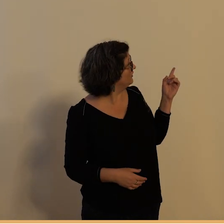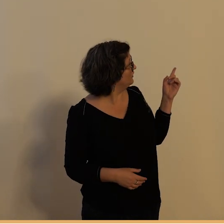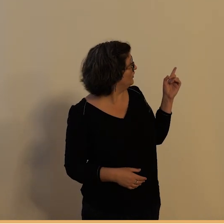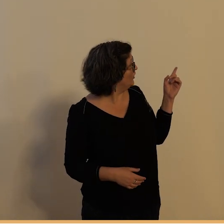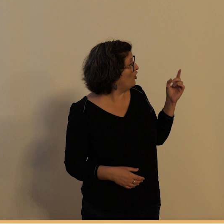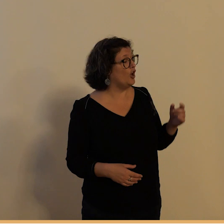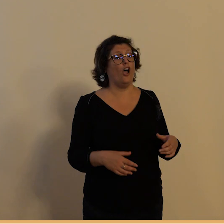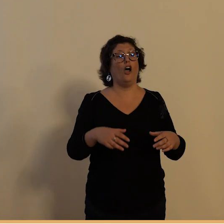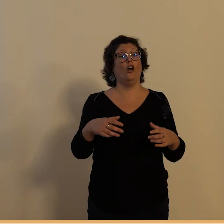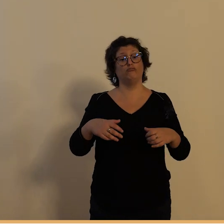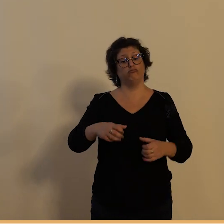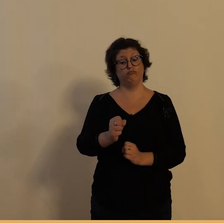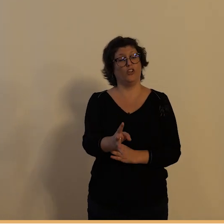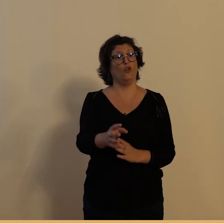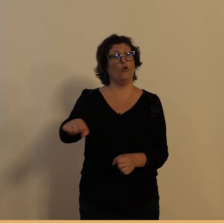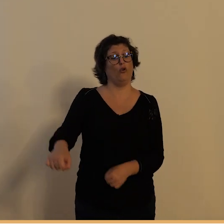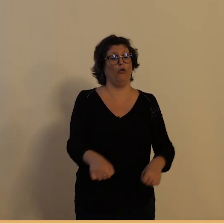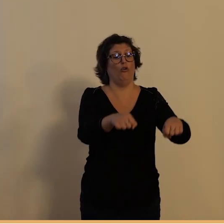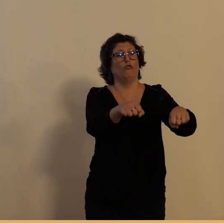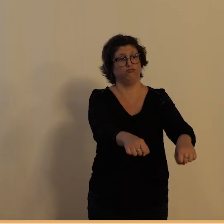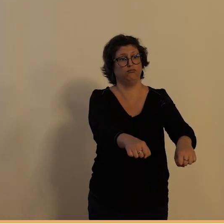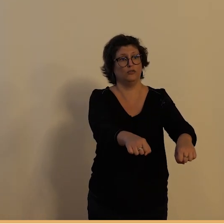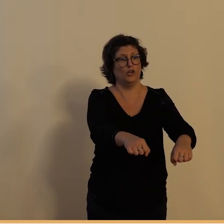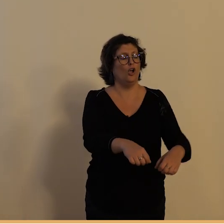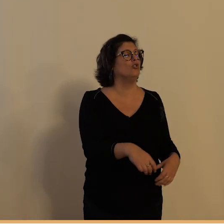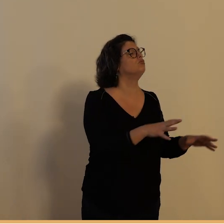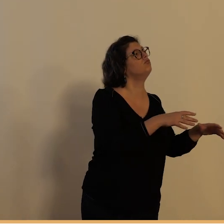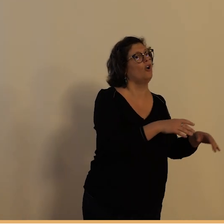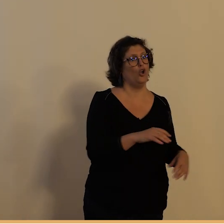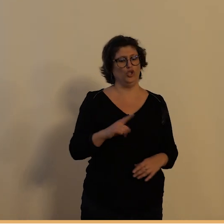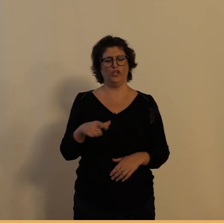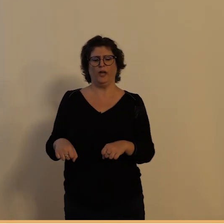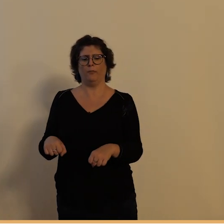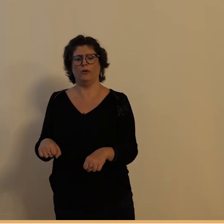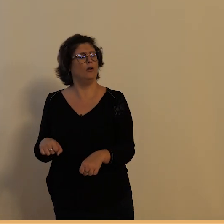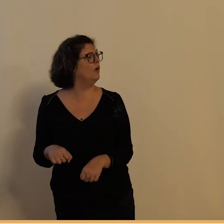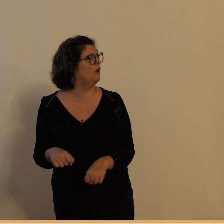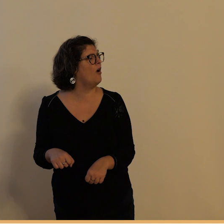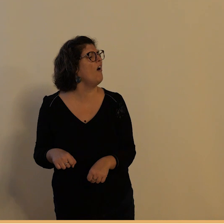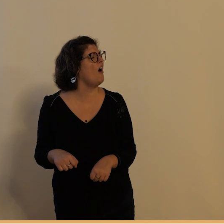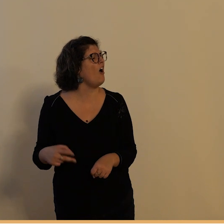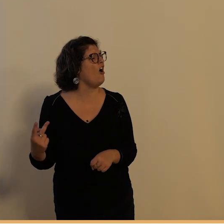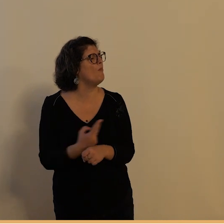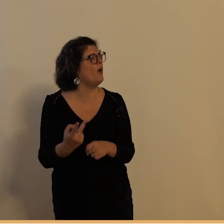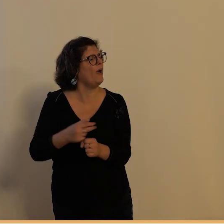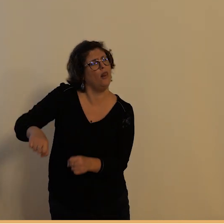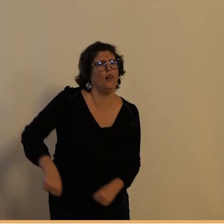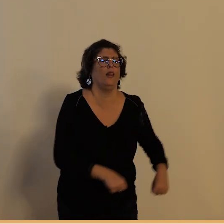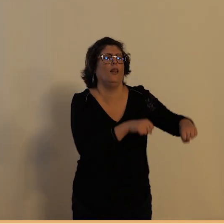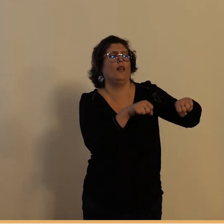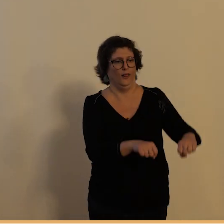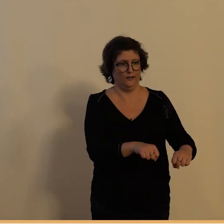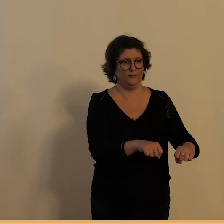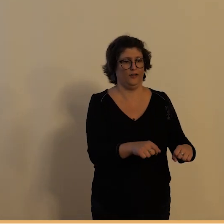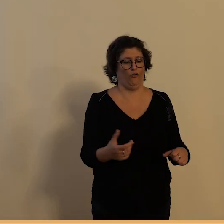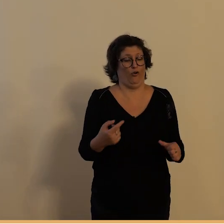arrêté prendre des vêtements on voit qu'ils s'arrêtent au café mais ils en profitent pour lire le journal et qu'effectivement à